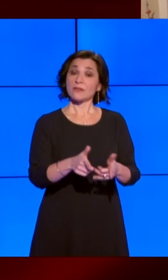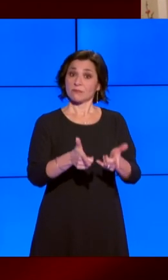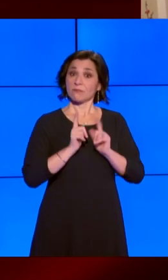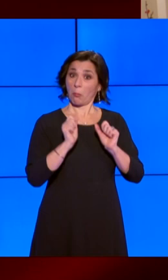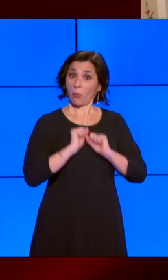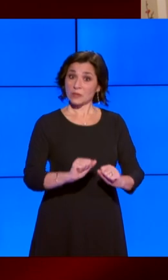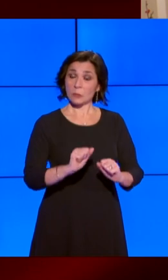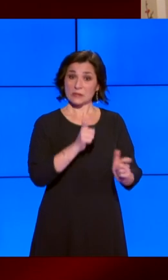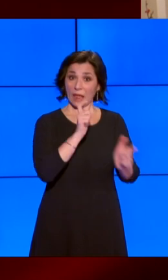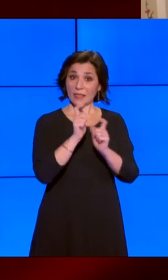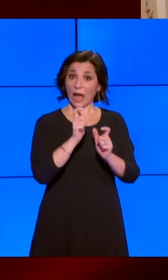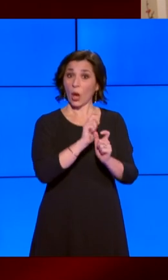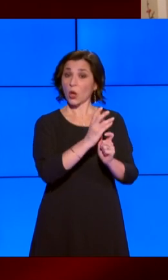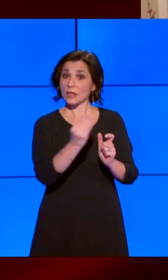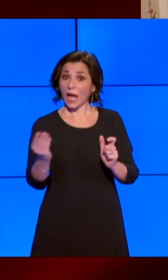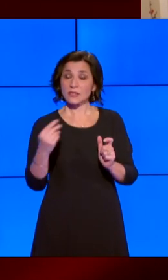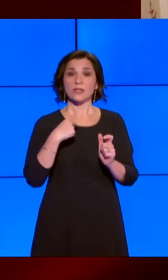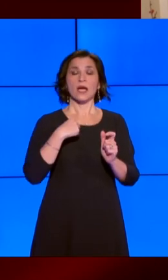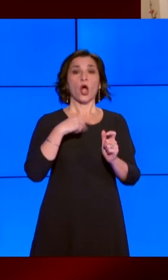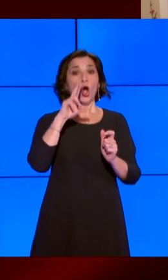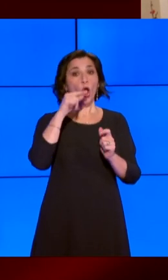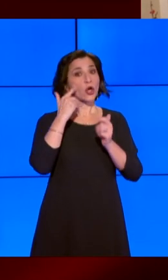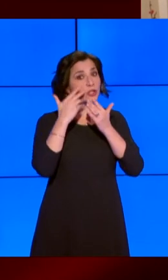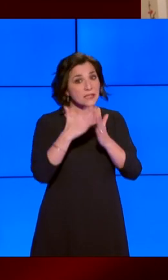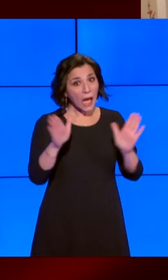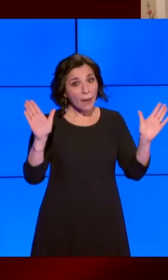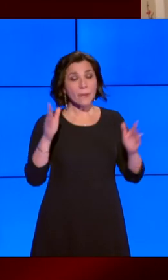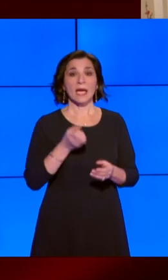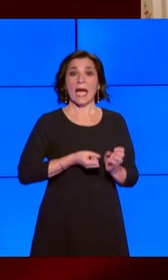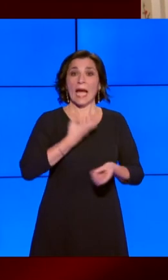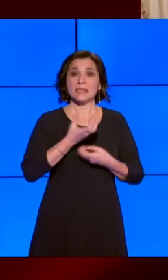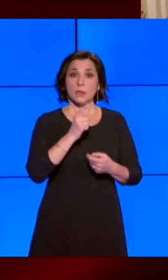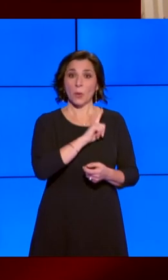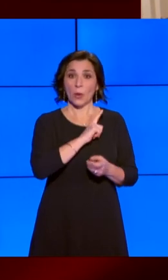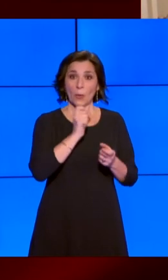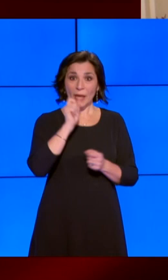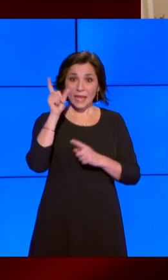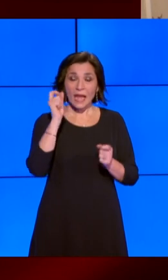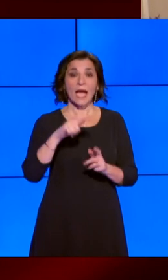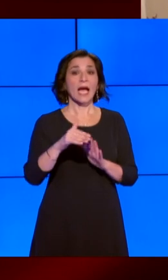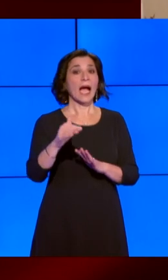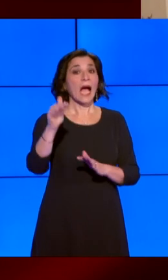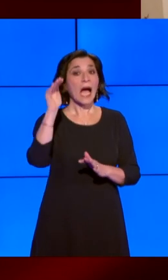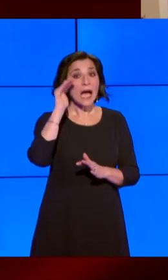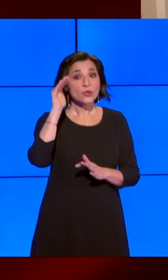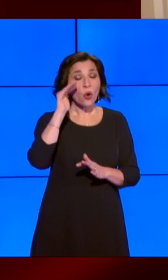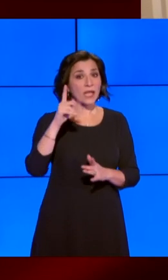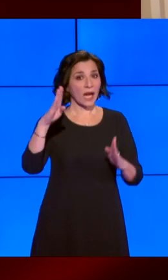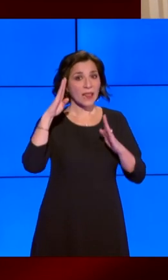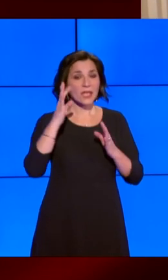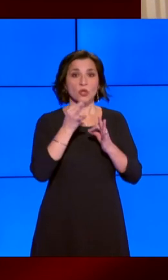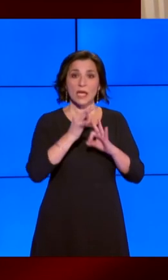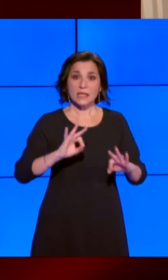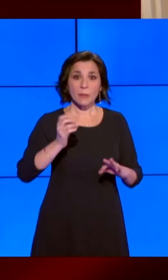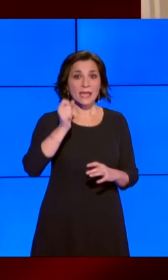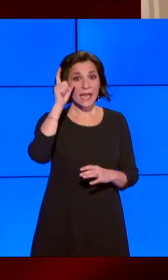per esprimere le proprie idee e ascoltare con attenzione e con rispetto quelle degli altri.